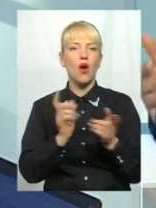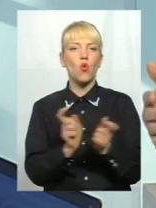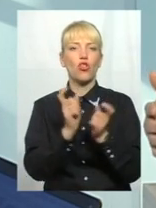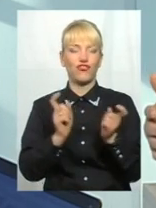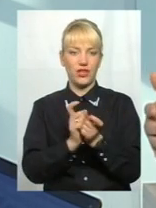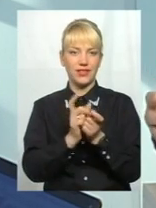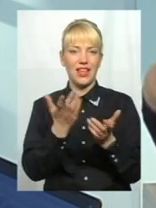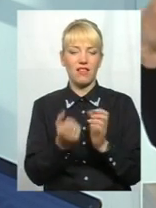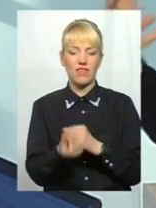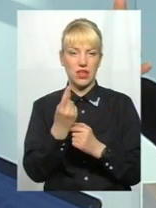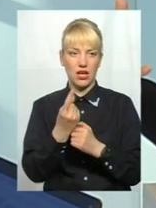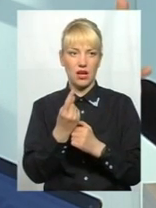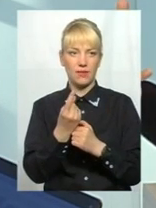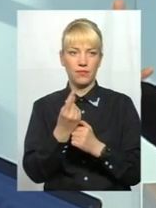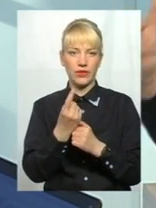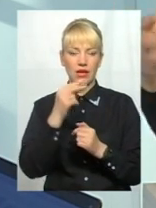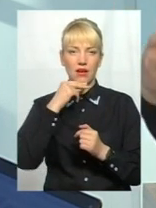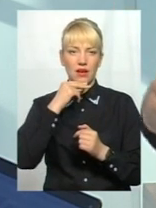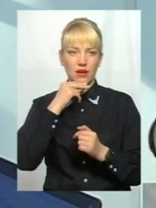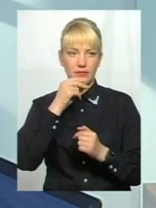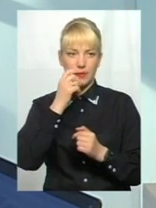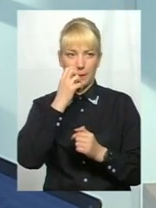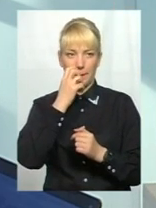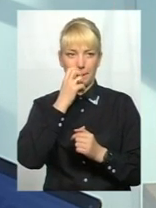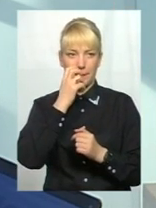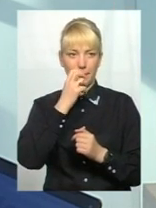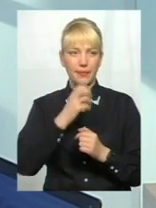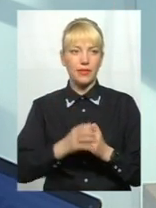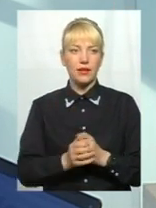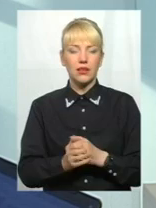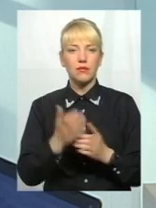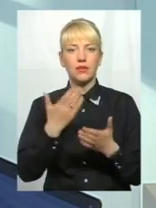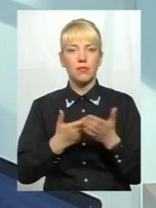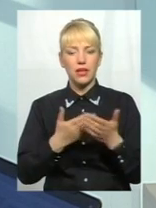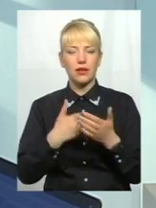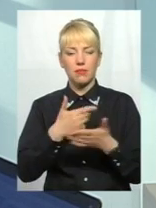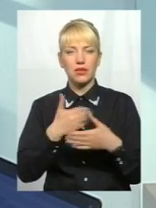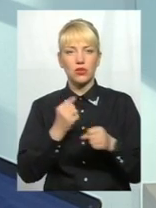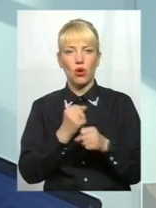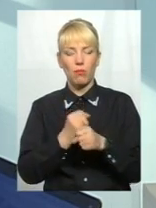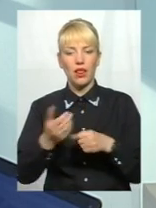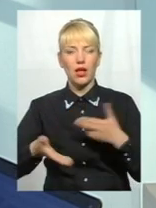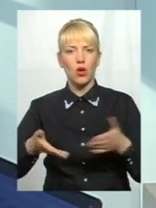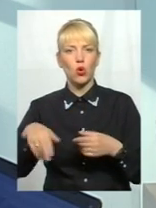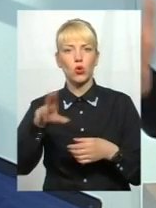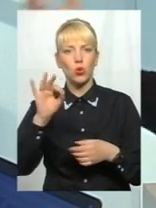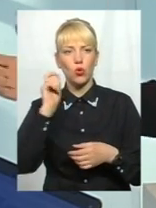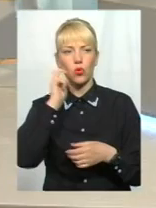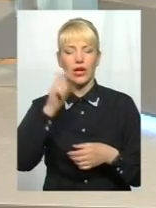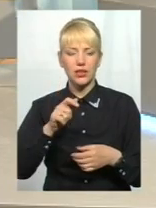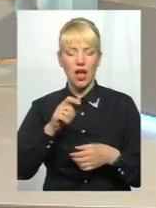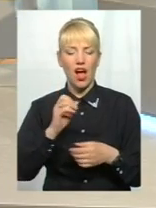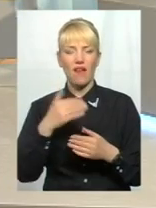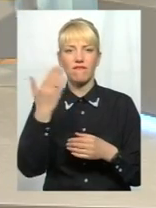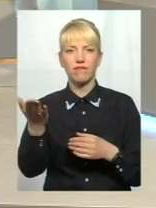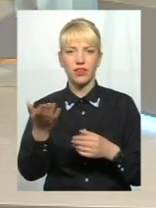ви ніби, от уже, так ми, зробили крок до українськості, і так далі, а тут ви